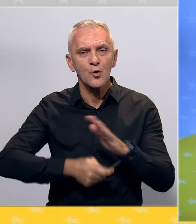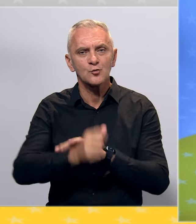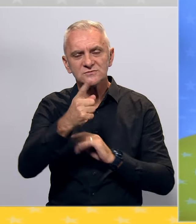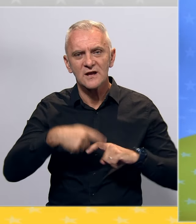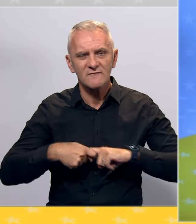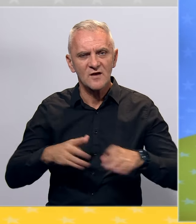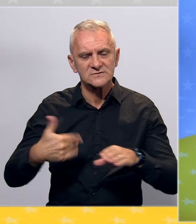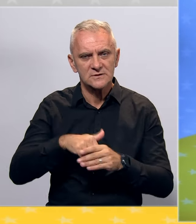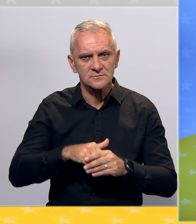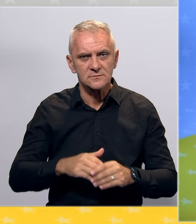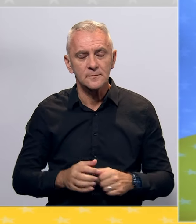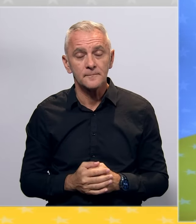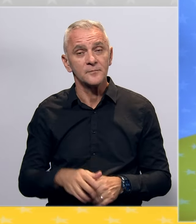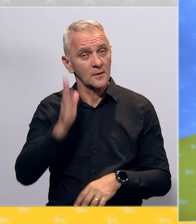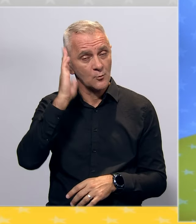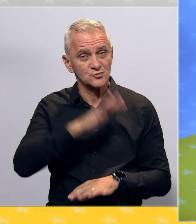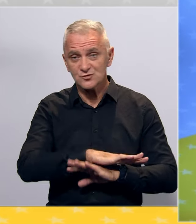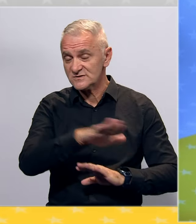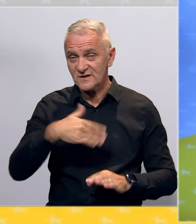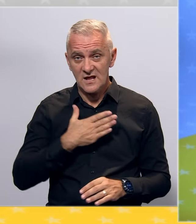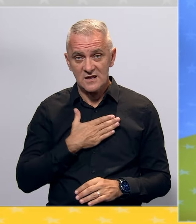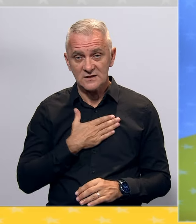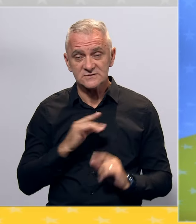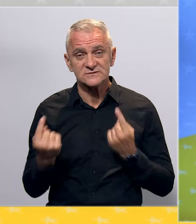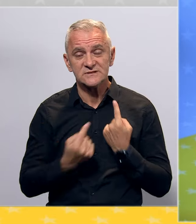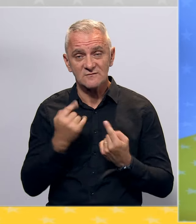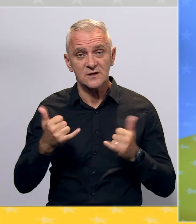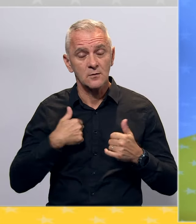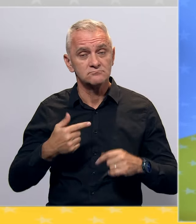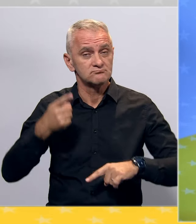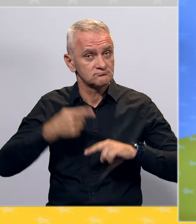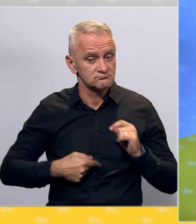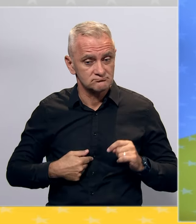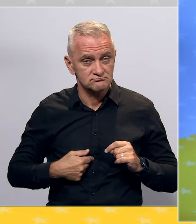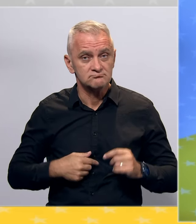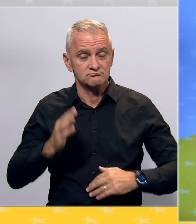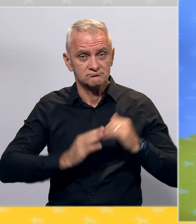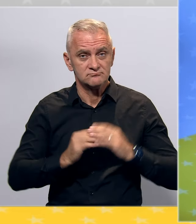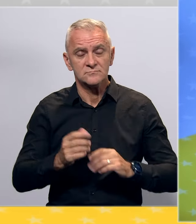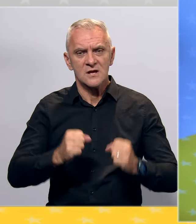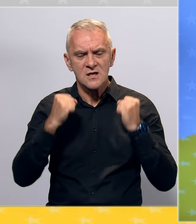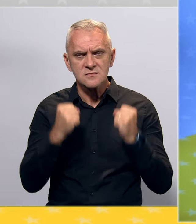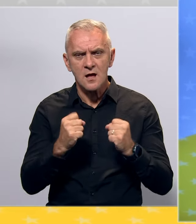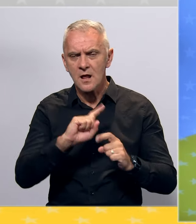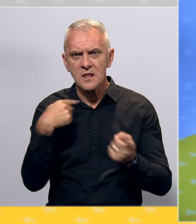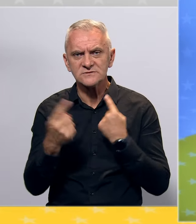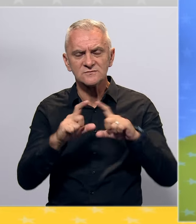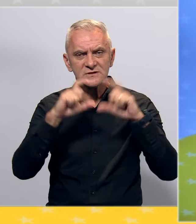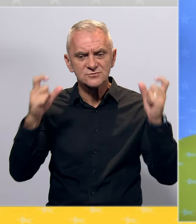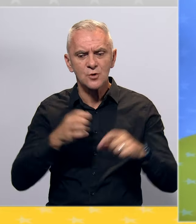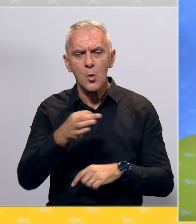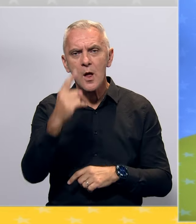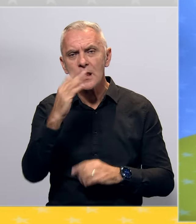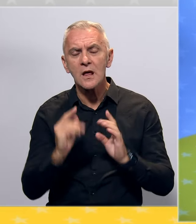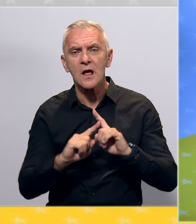nepotizma. Budućnost svih nas zavisi da li ćemo konačno izgraditi snažne i nezavisne institucije na lokalnom i